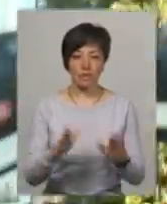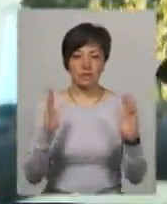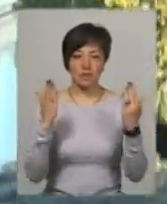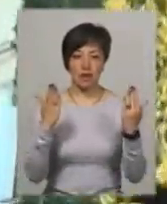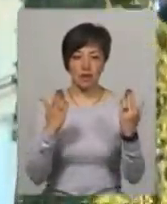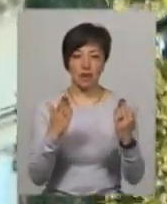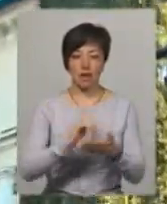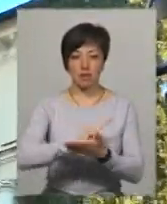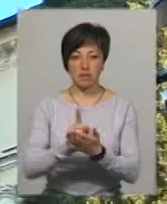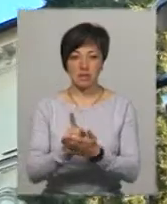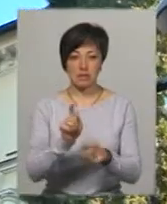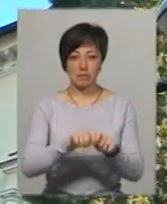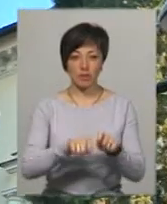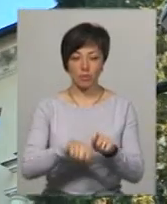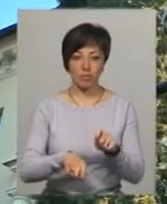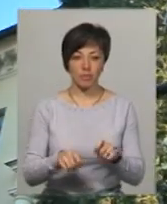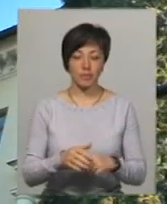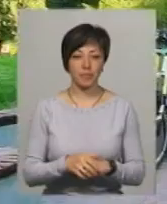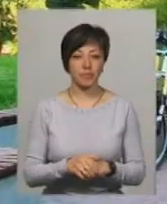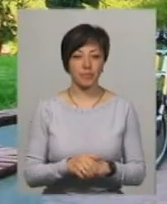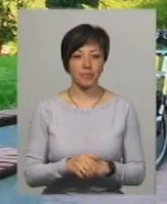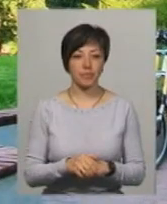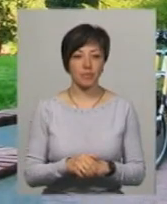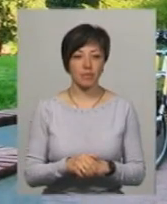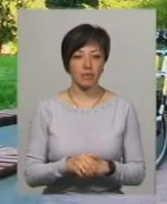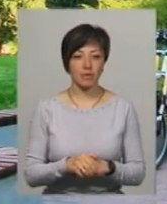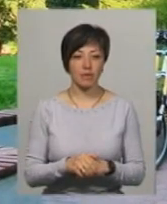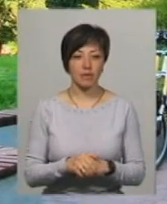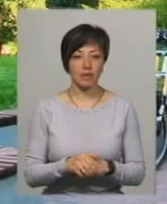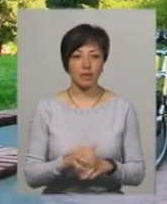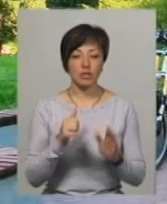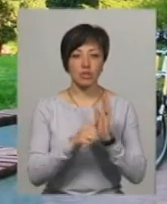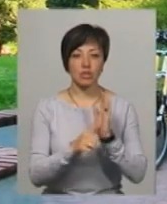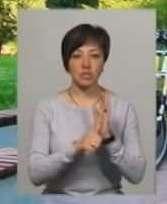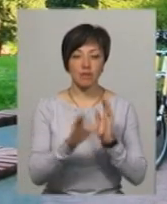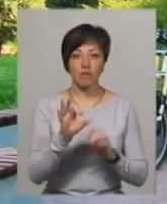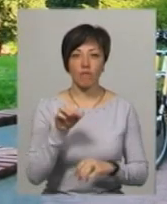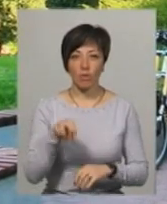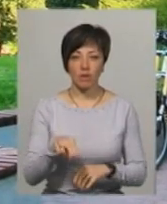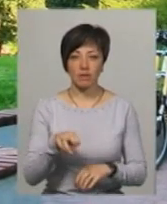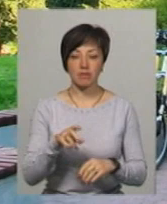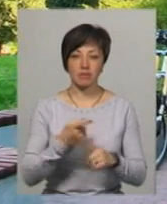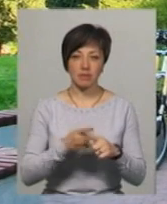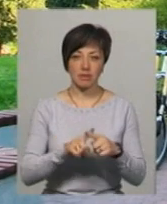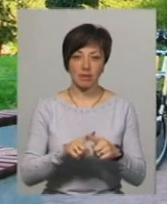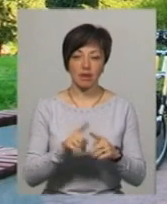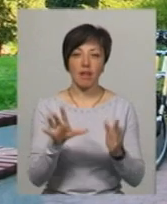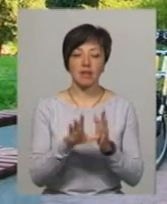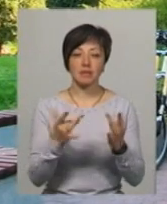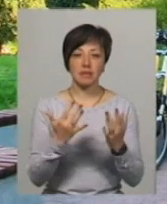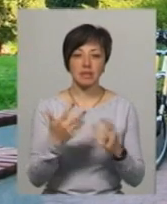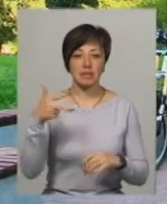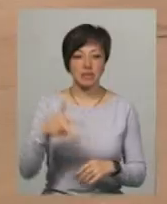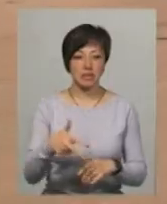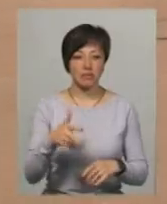спідометр. А який облім батареїв цього велосипедбайку? 60 вольт, 49 ампер годин. Це приблизно